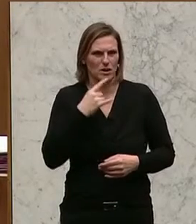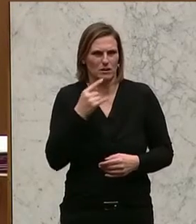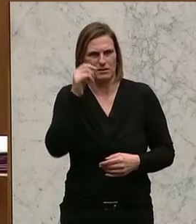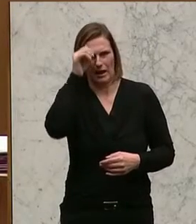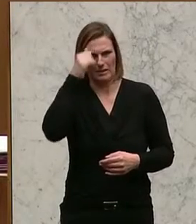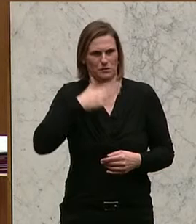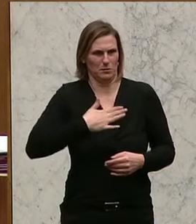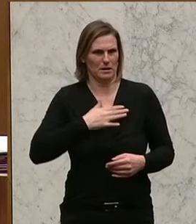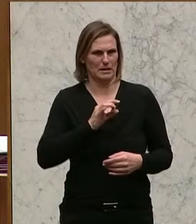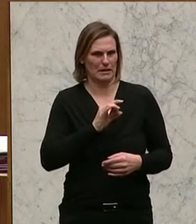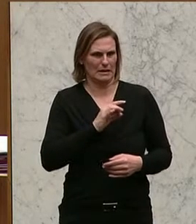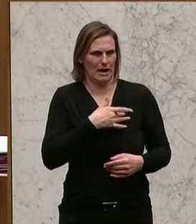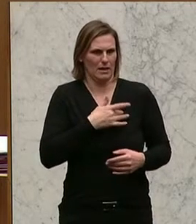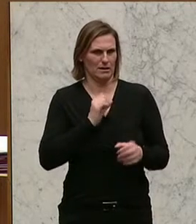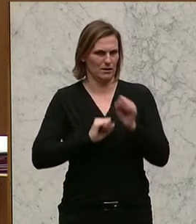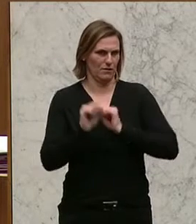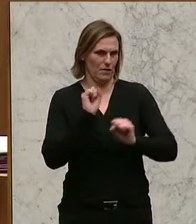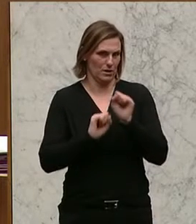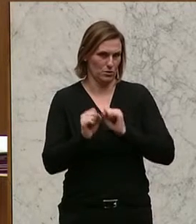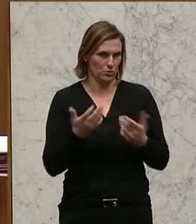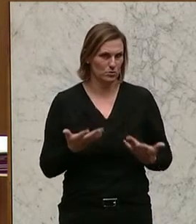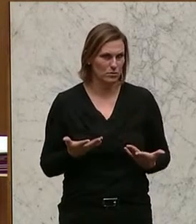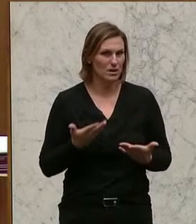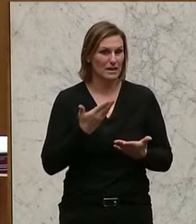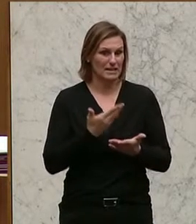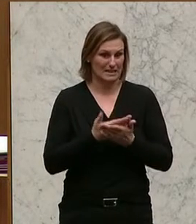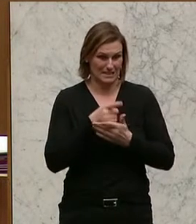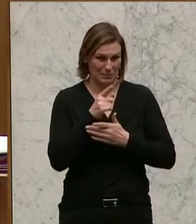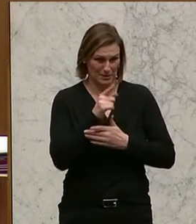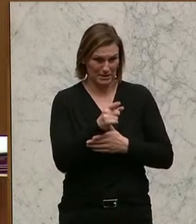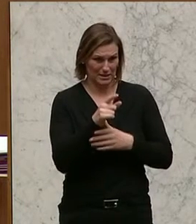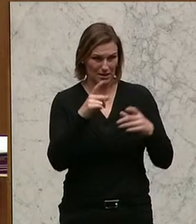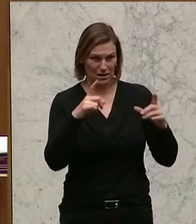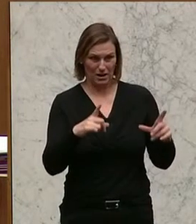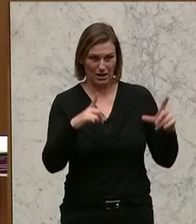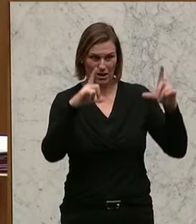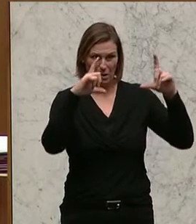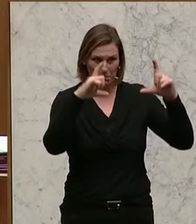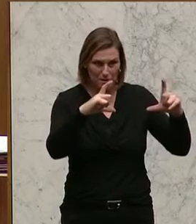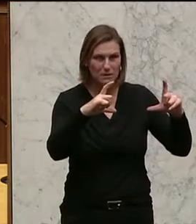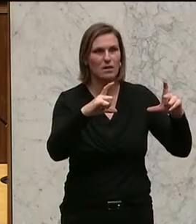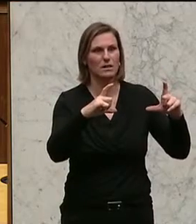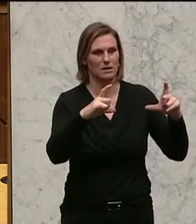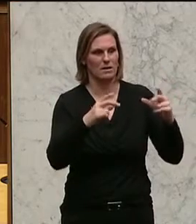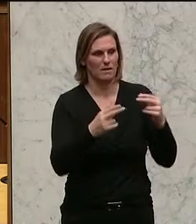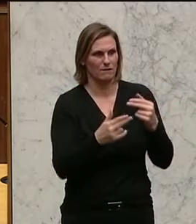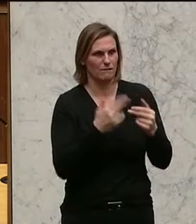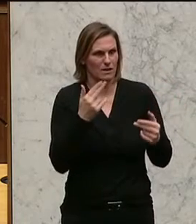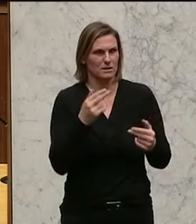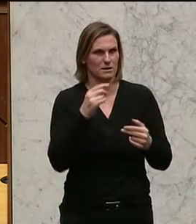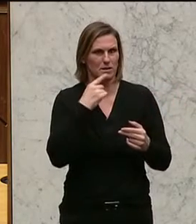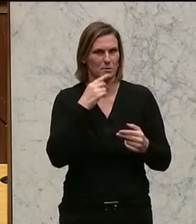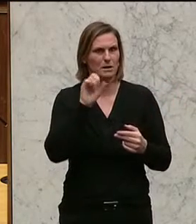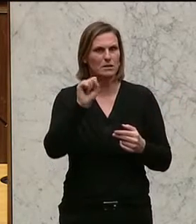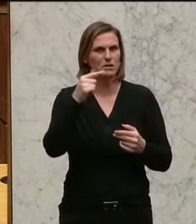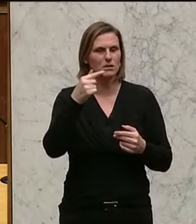der Grund, warum dieses Kapitel, ich möchte Sie nicht propagandistisch jetzt überhöhen, aber fast Strolzianisch ist.